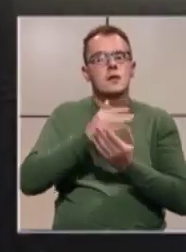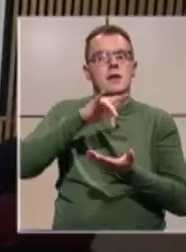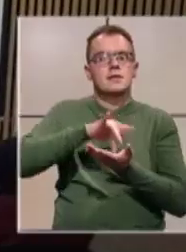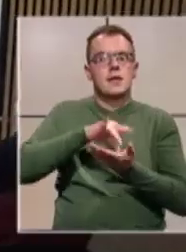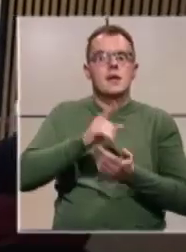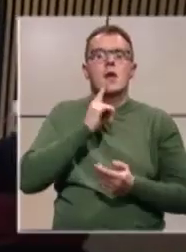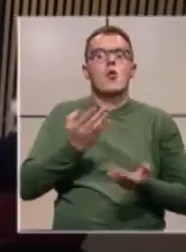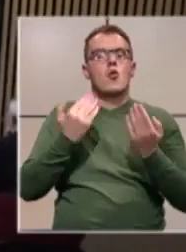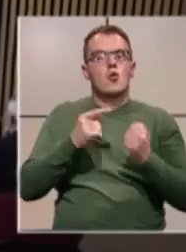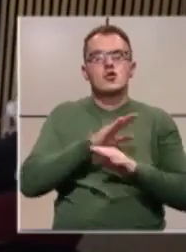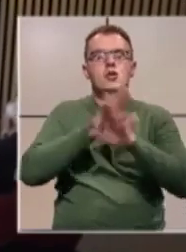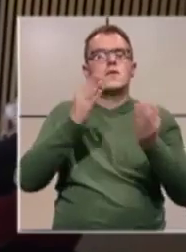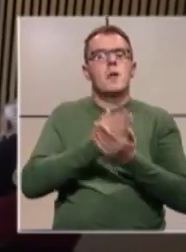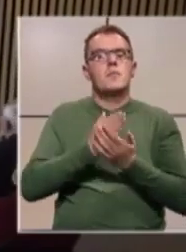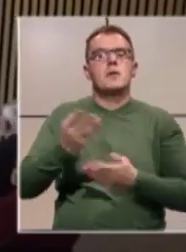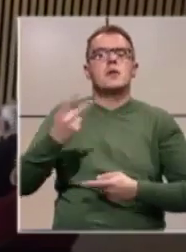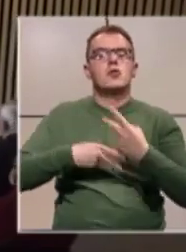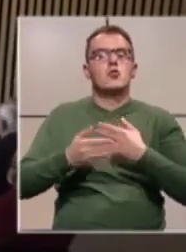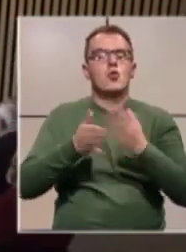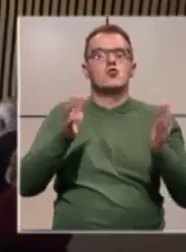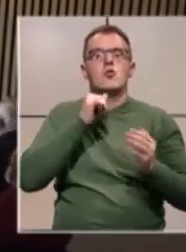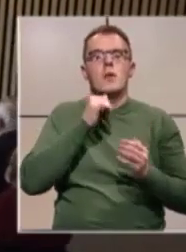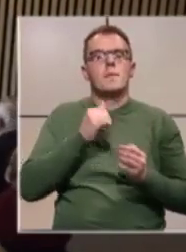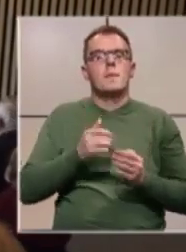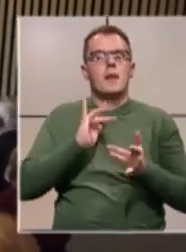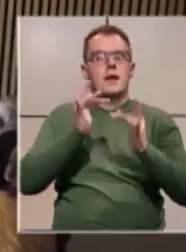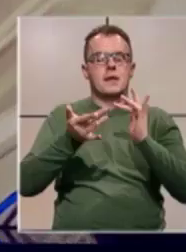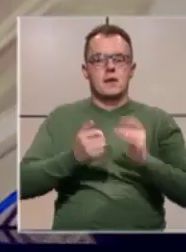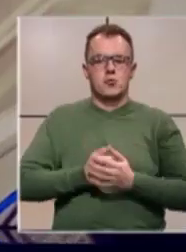centar, koji će svima biti dostupan i virtualnim putem.